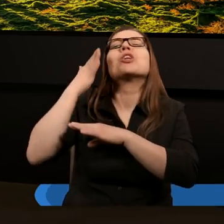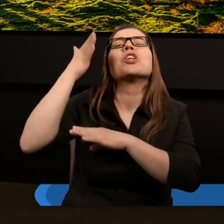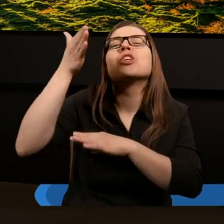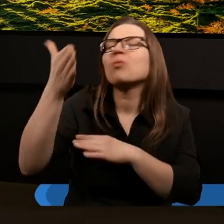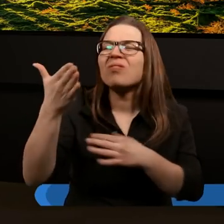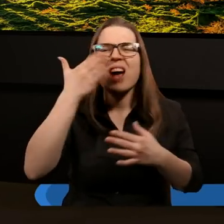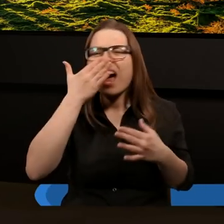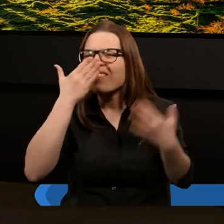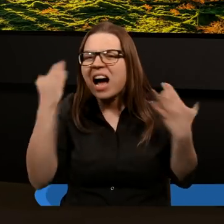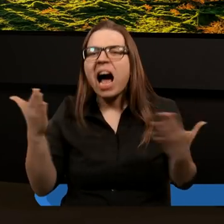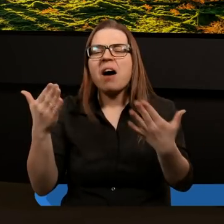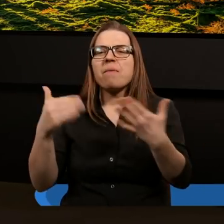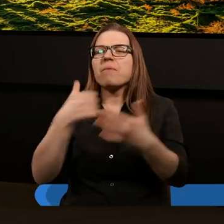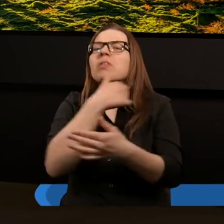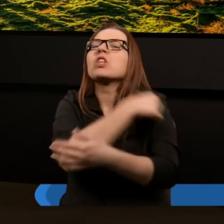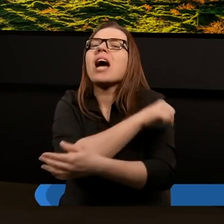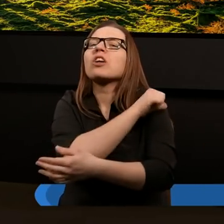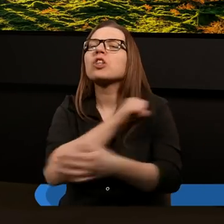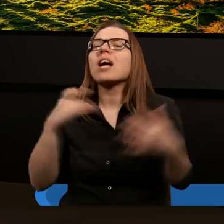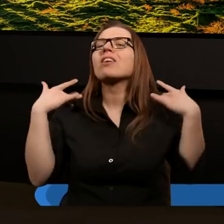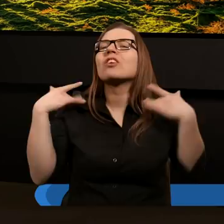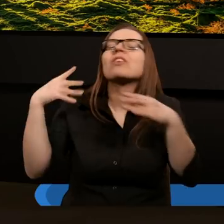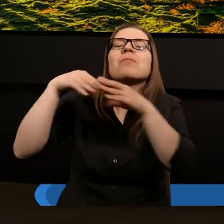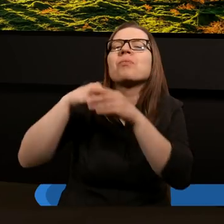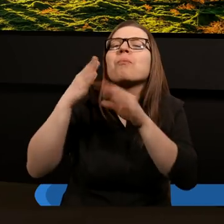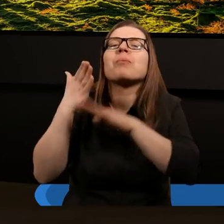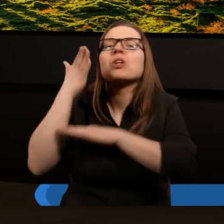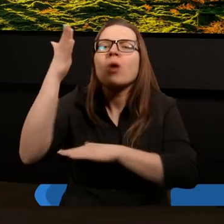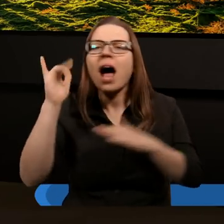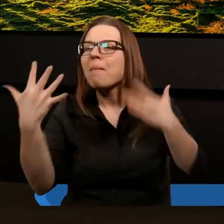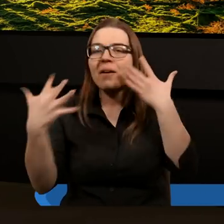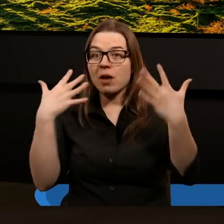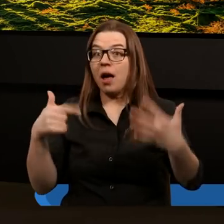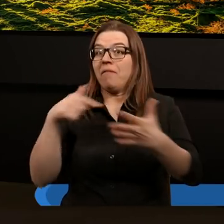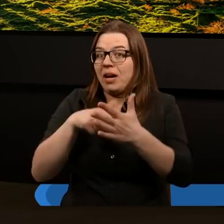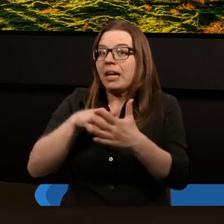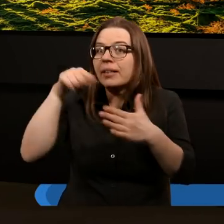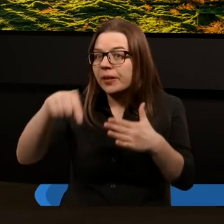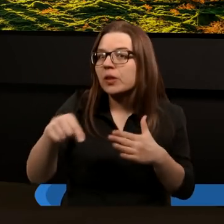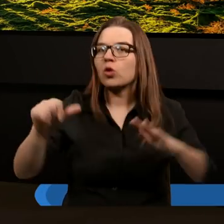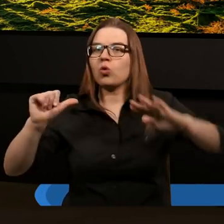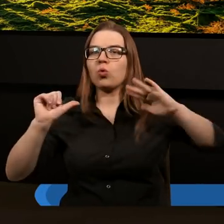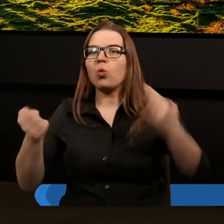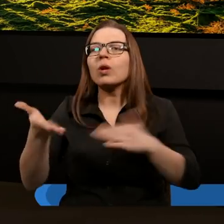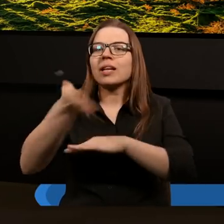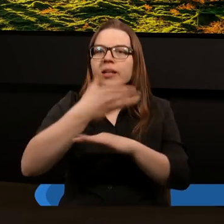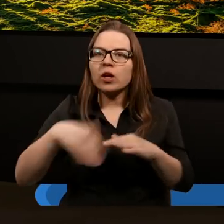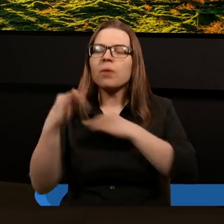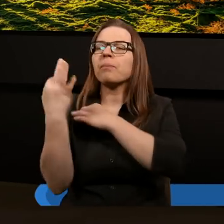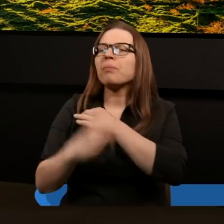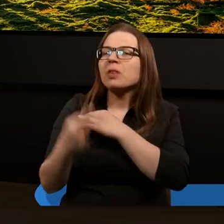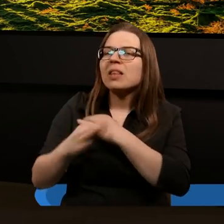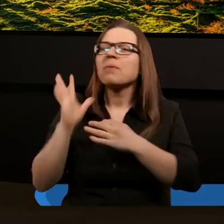wszechwiedzy chrześcijanom postanowił objawić przyszłość. I będziemy właśnie studiować szósty rozdział, gdzie są